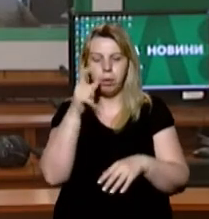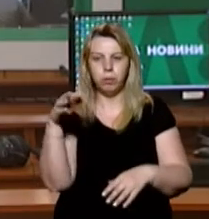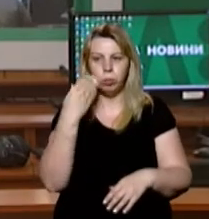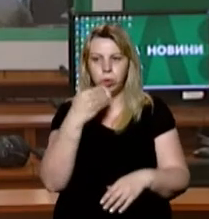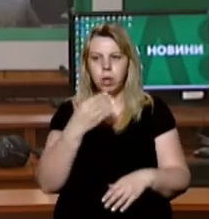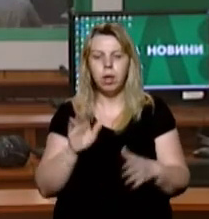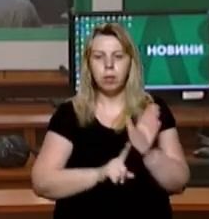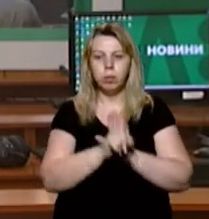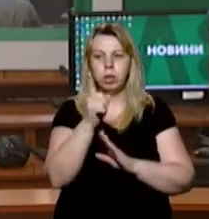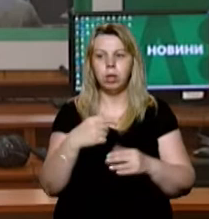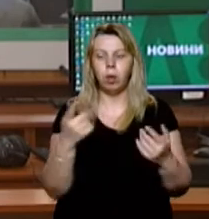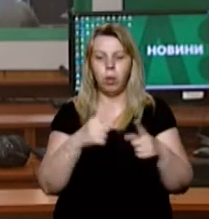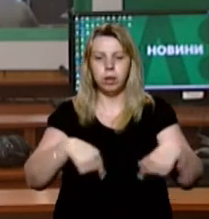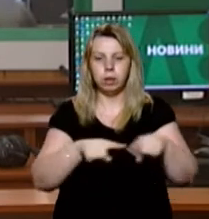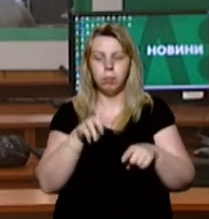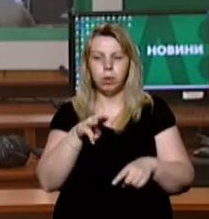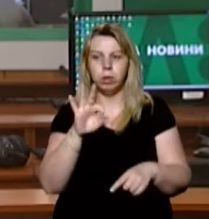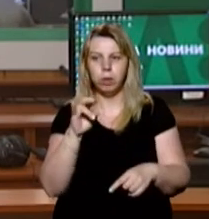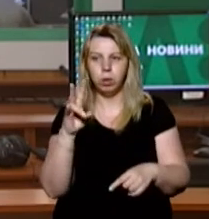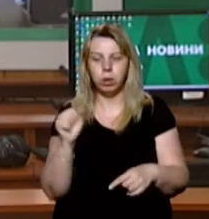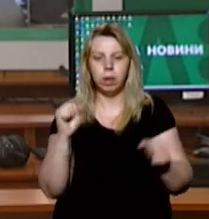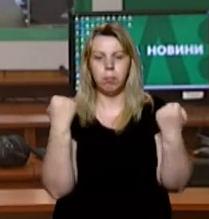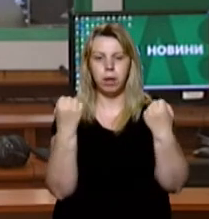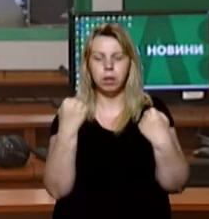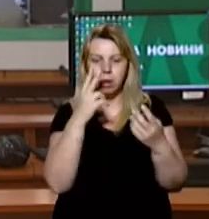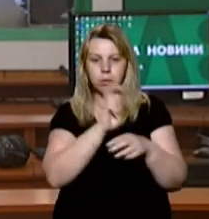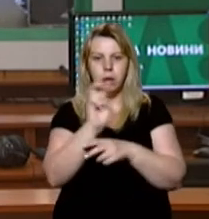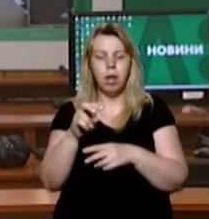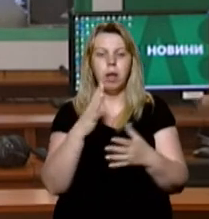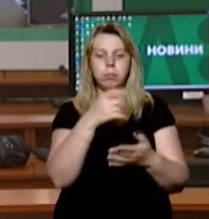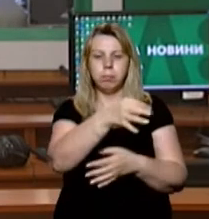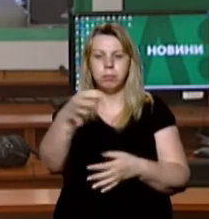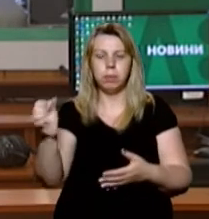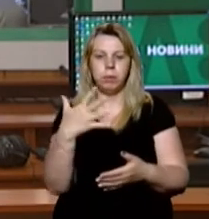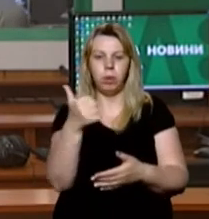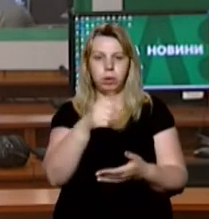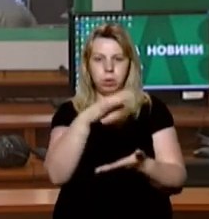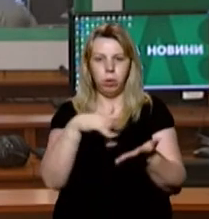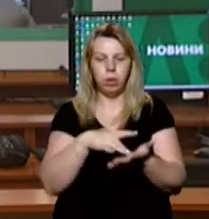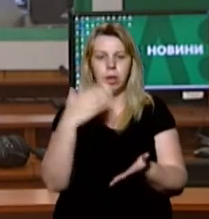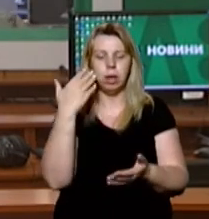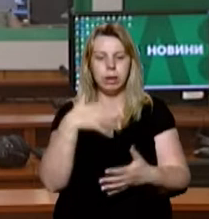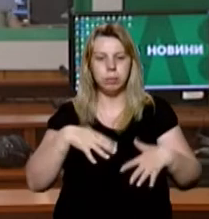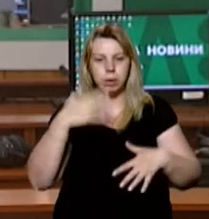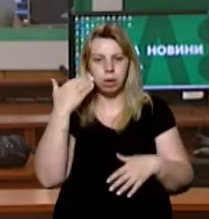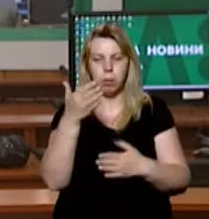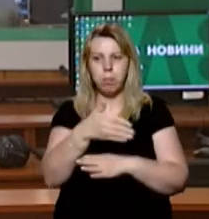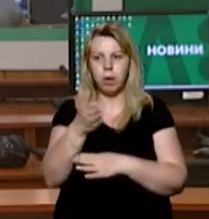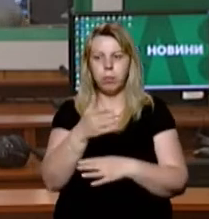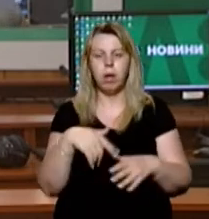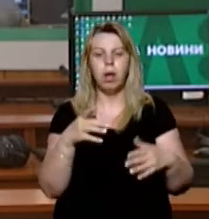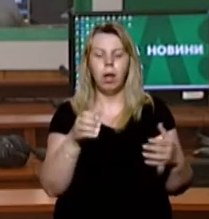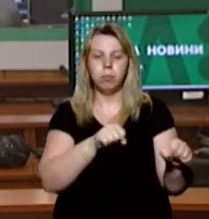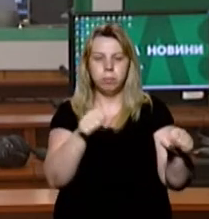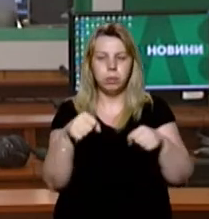Ужгороді. За словами організатора Миколи Спірідонова, байкери відвідують 51 місто з українським та кримсько-татарським прапорами. Маршрут пробігув